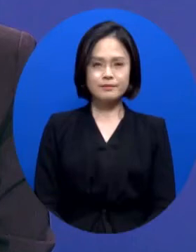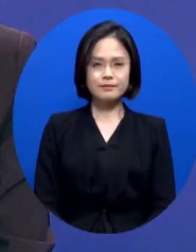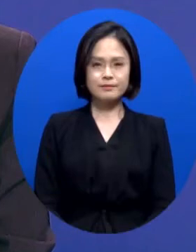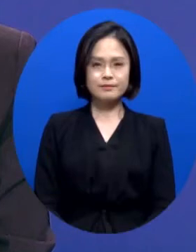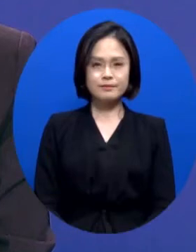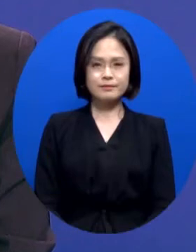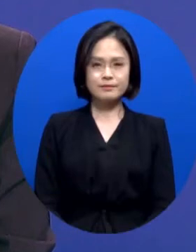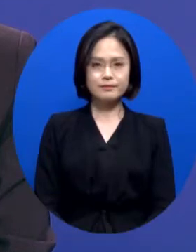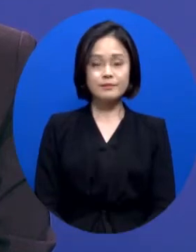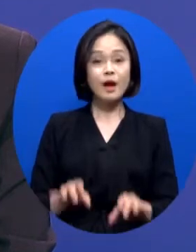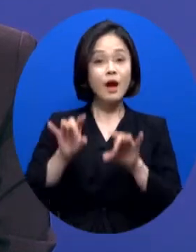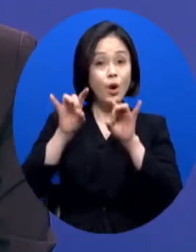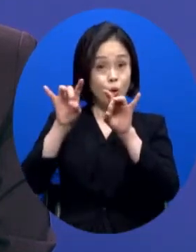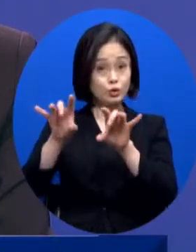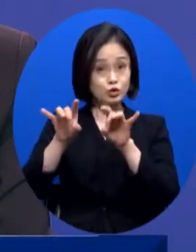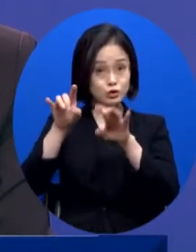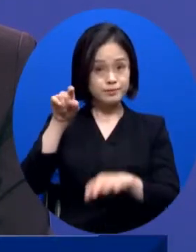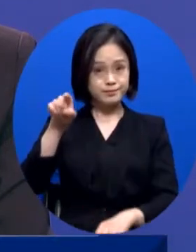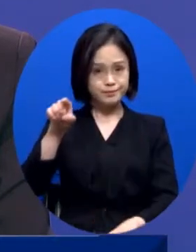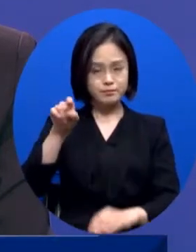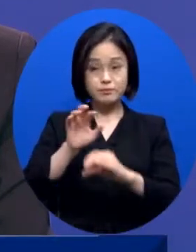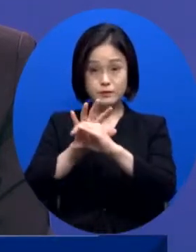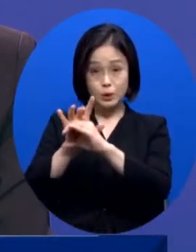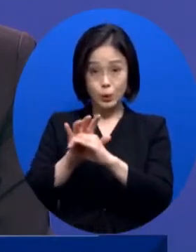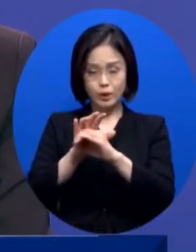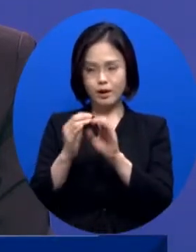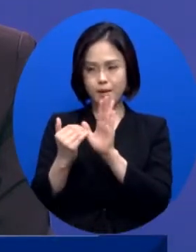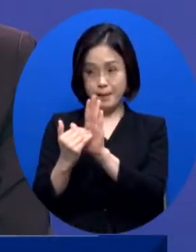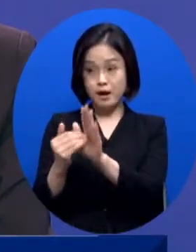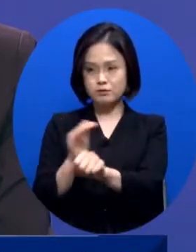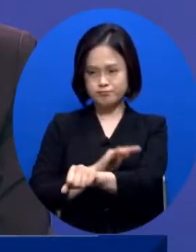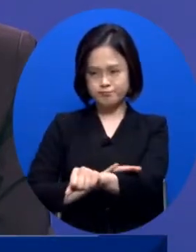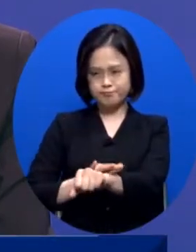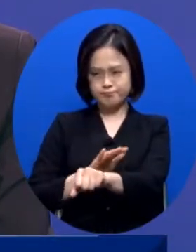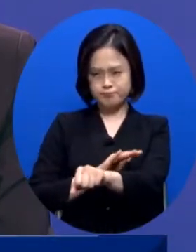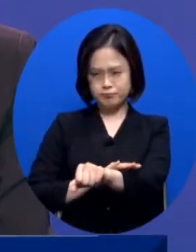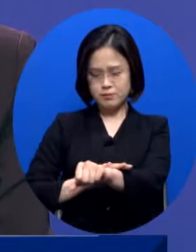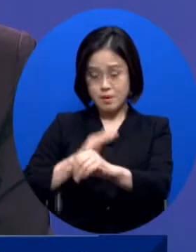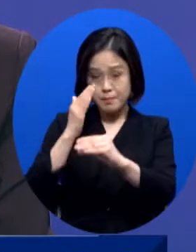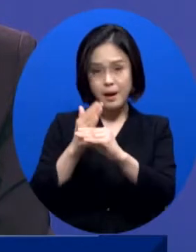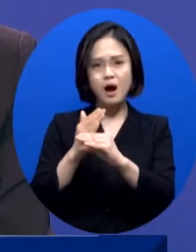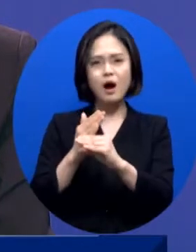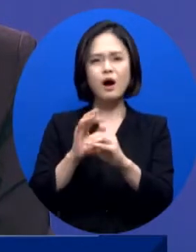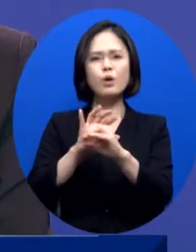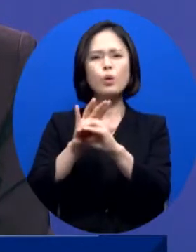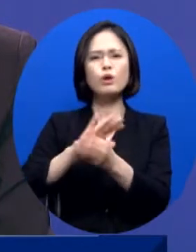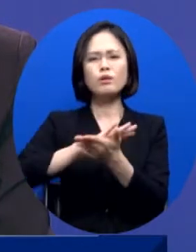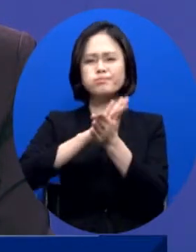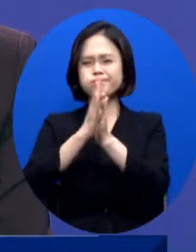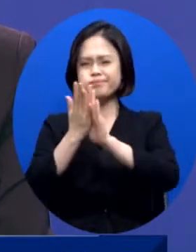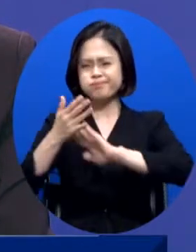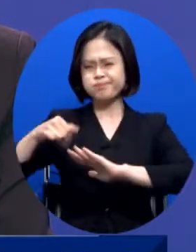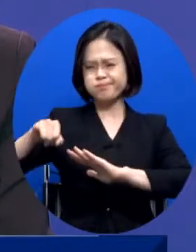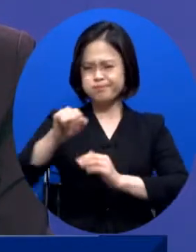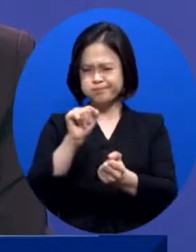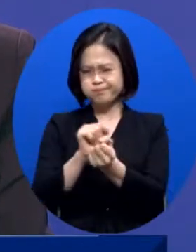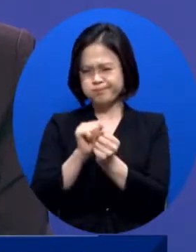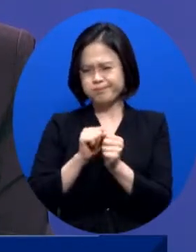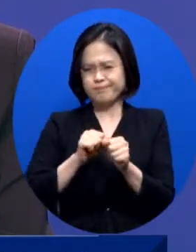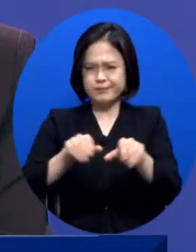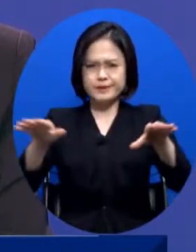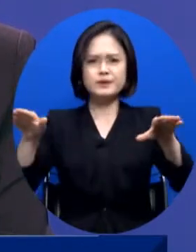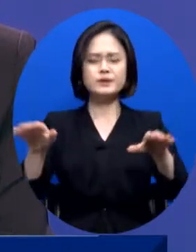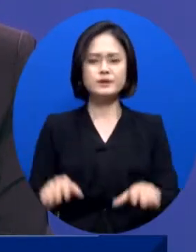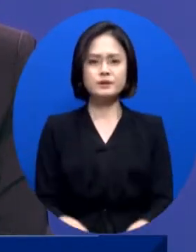철저한 국경 봉쇄로 방역 성공 국가로 평가받던 호주가 델타 변이 바이러스 확산에 긴장하고 있습니다.